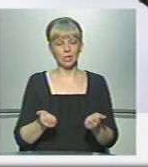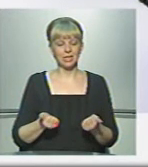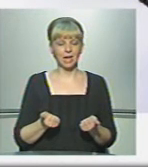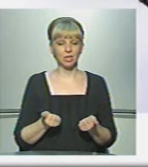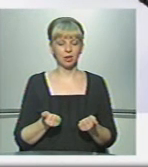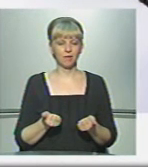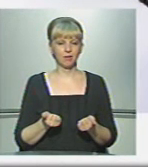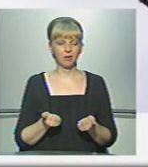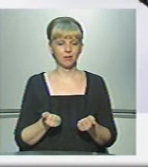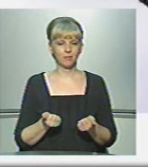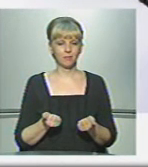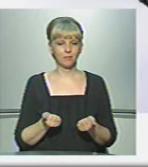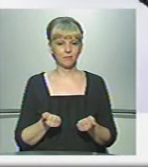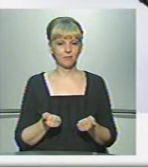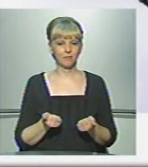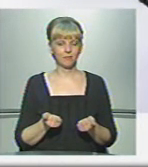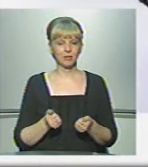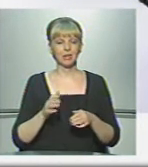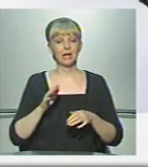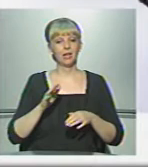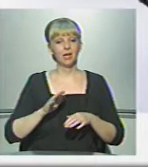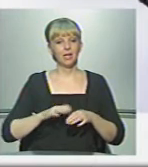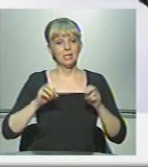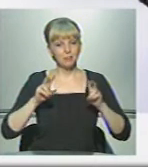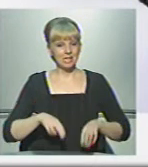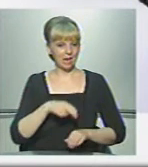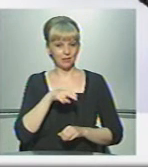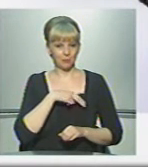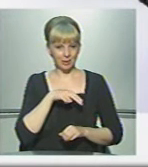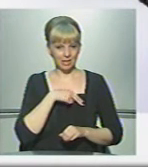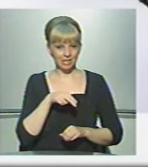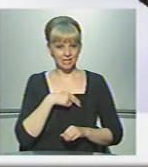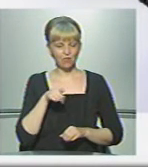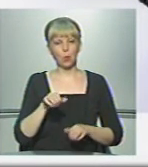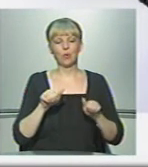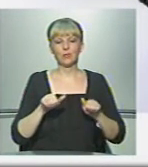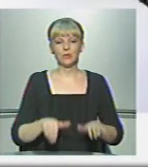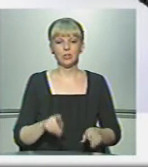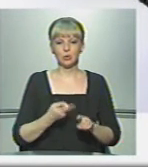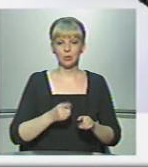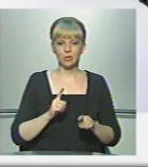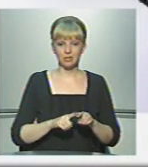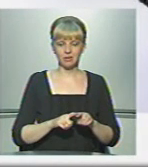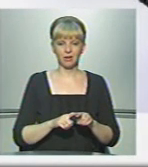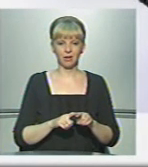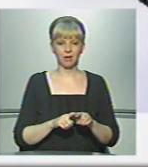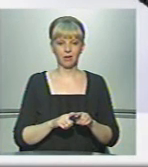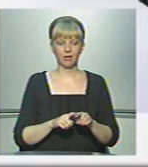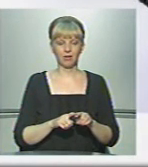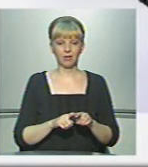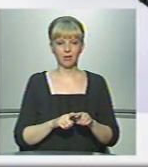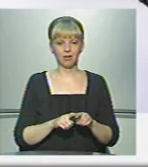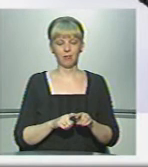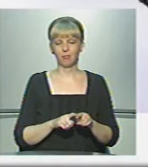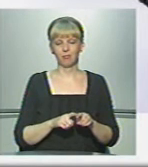спеціальний приз, тому що вони вирішили, що цю автентику